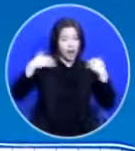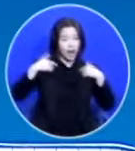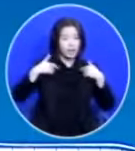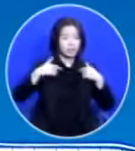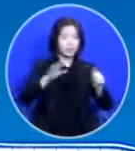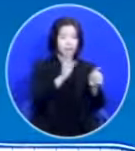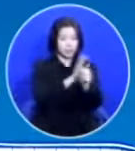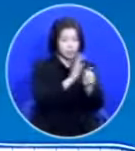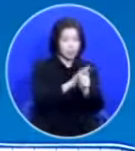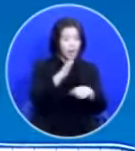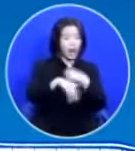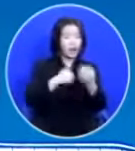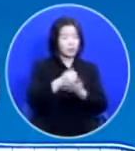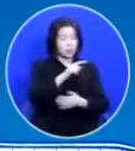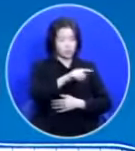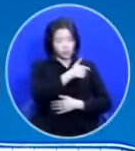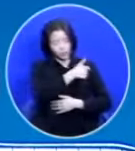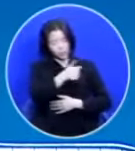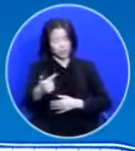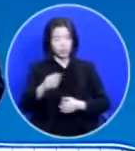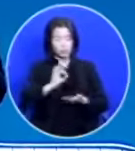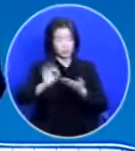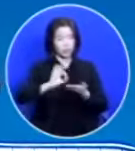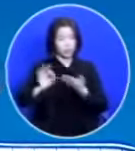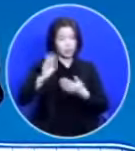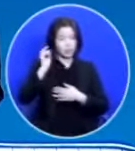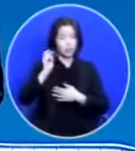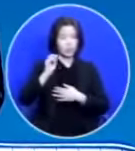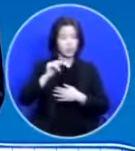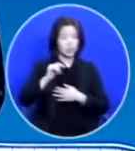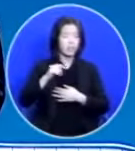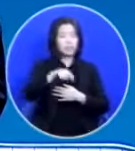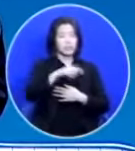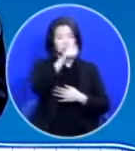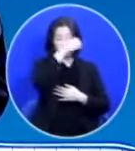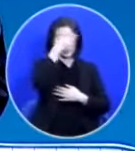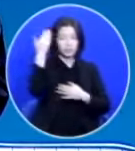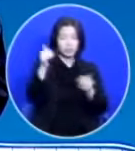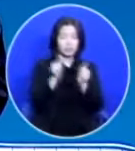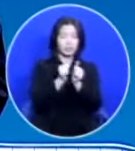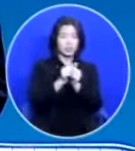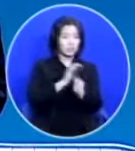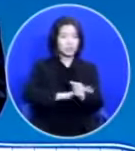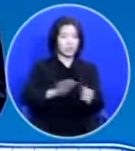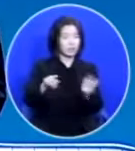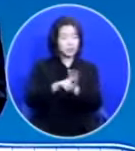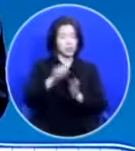하나님이 너를 크게 쓰실 거다 근데 그 청년은 그게 잘 믿어지지 않는 모양이에요